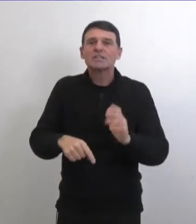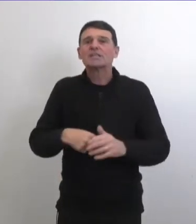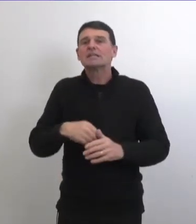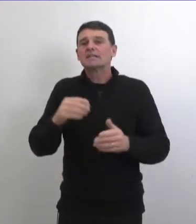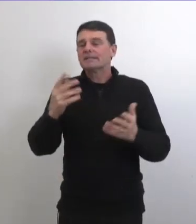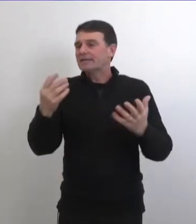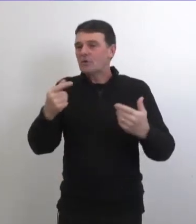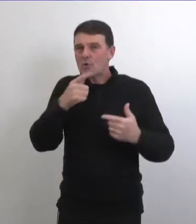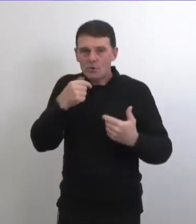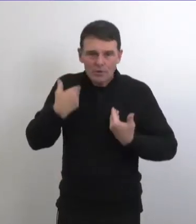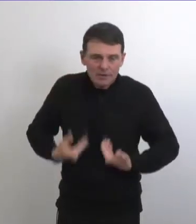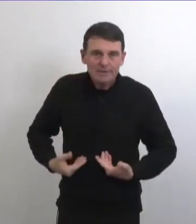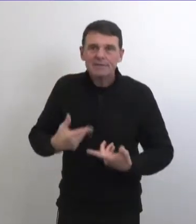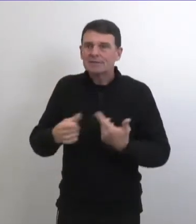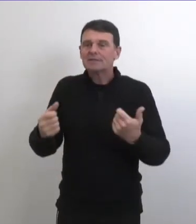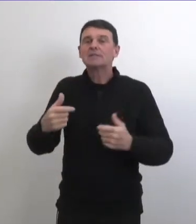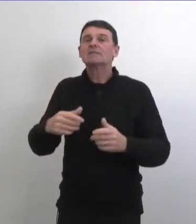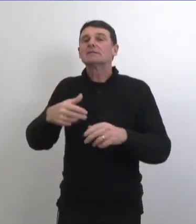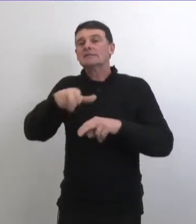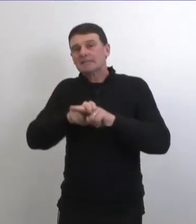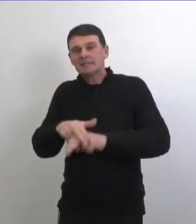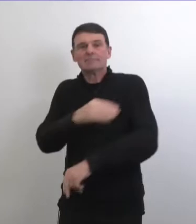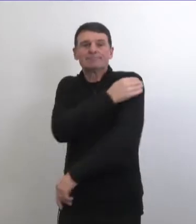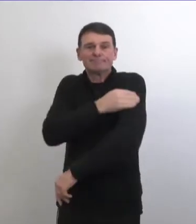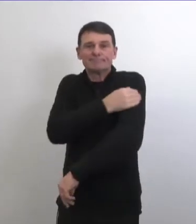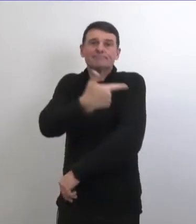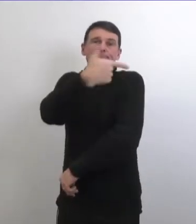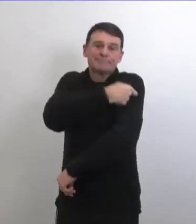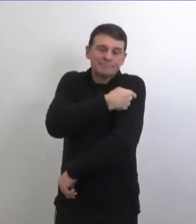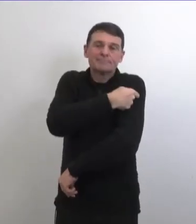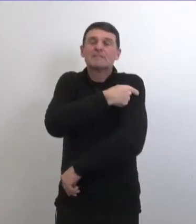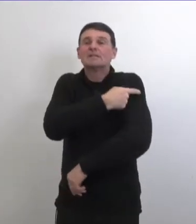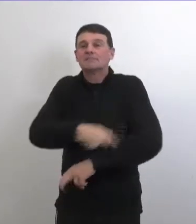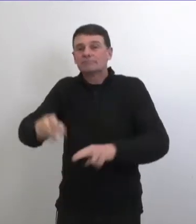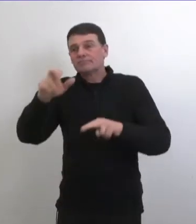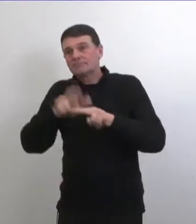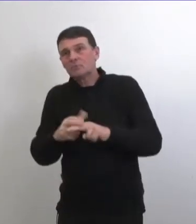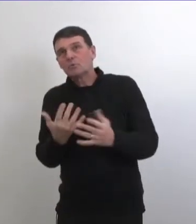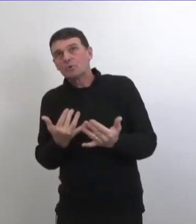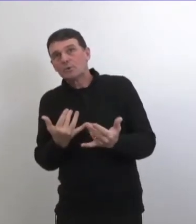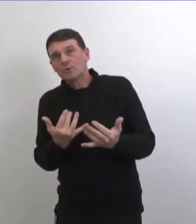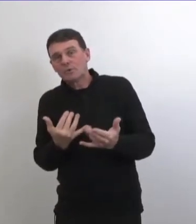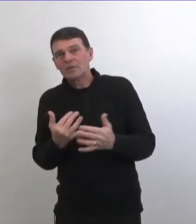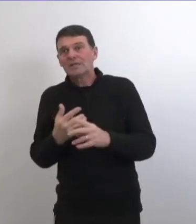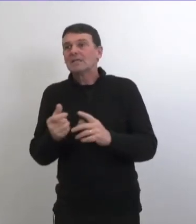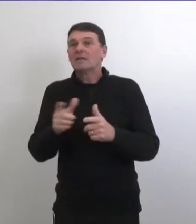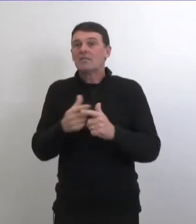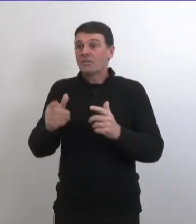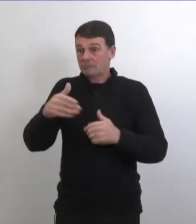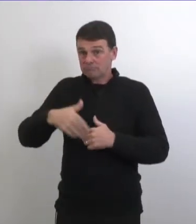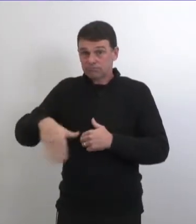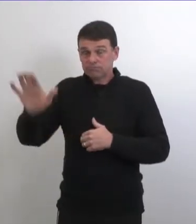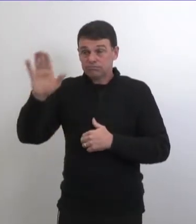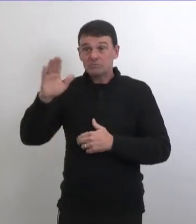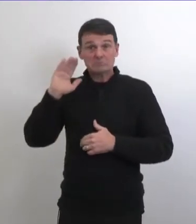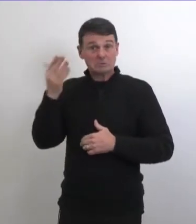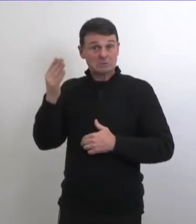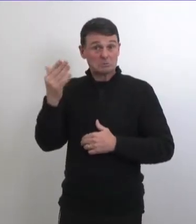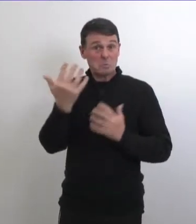ont été admis ou qu'ils ont été pré-évalués sur ils ont reçu le vaccin et ensuite il ya une évaluation